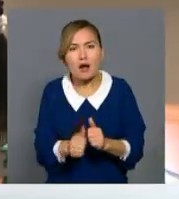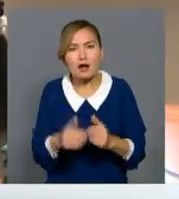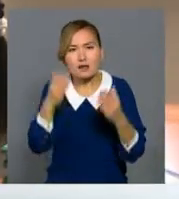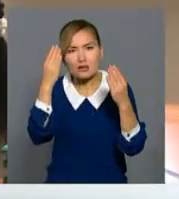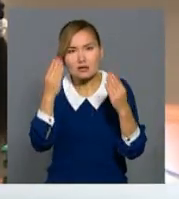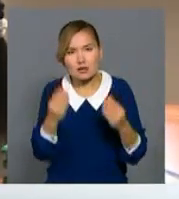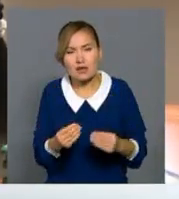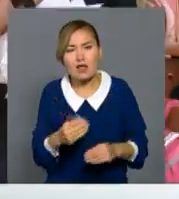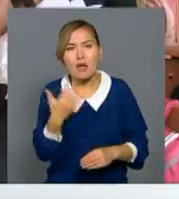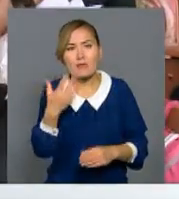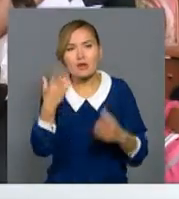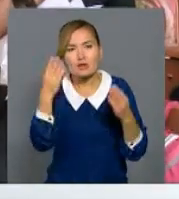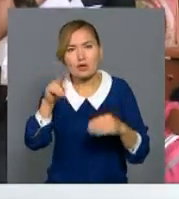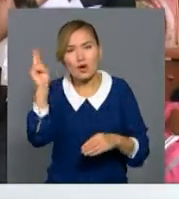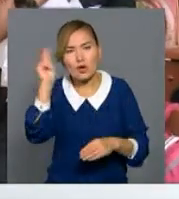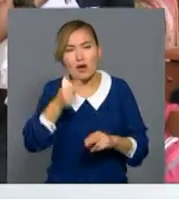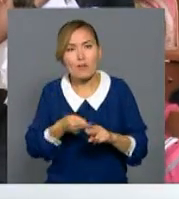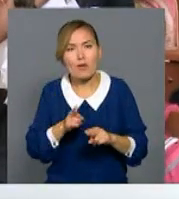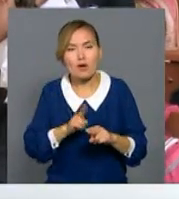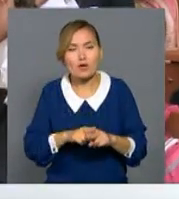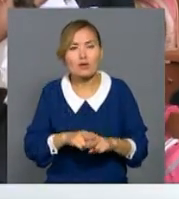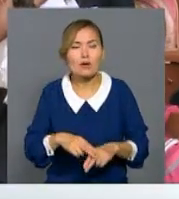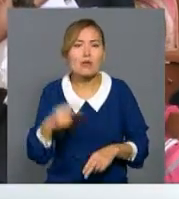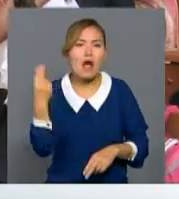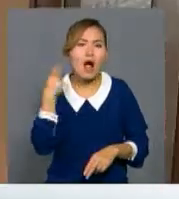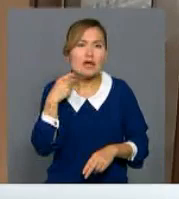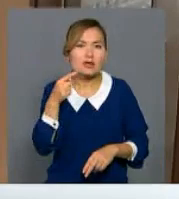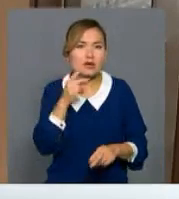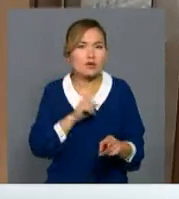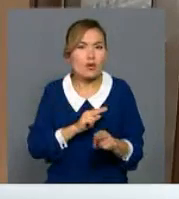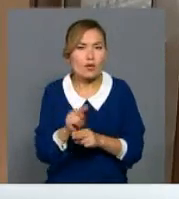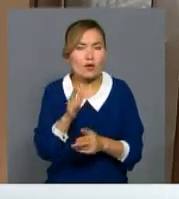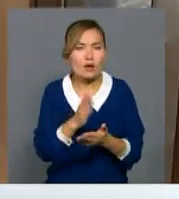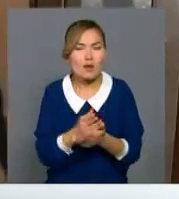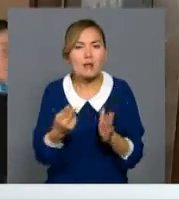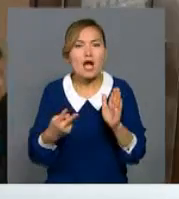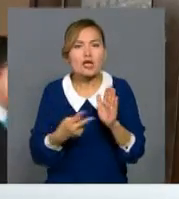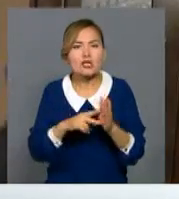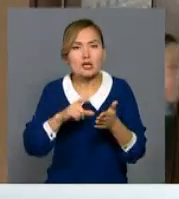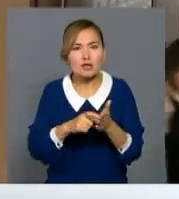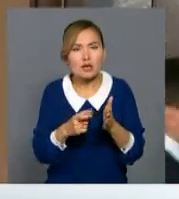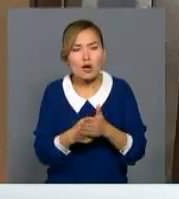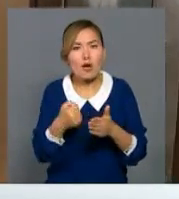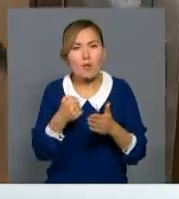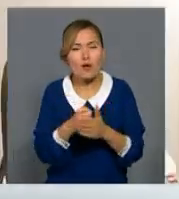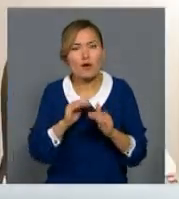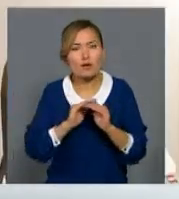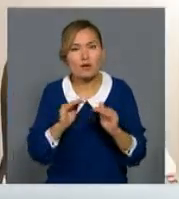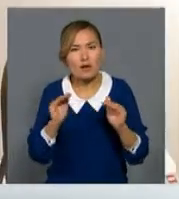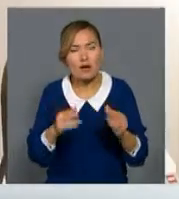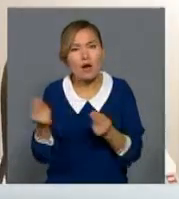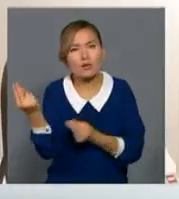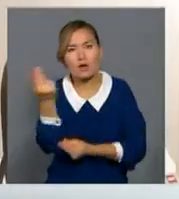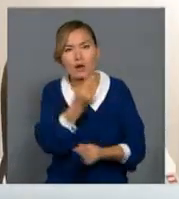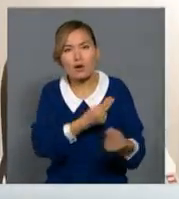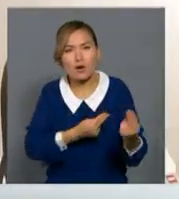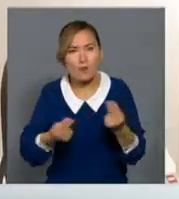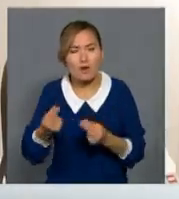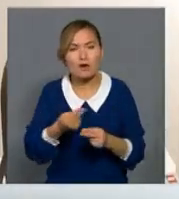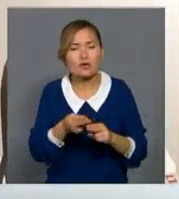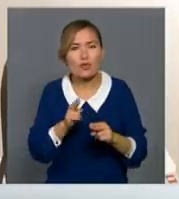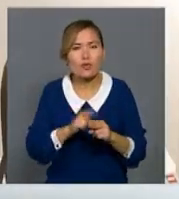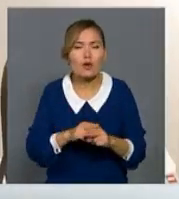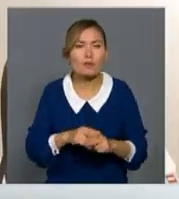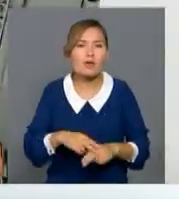оқиыт. Сол сияқты бірнеше пәндер кіріктеріліп оқытыла бастайды. Жетінші сыныпқа деген оқушылар үшін бейнелі өзені еңбек сабақтарын егізінде